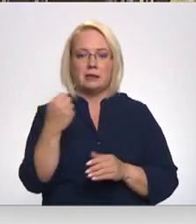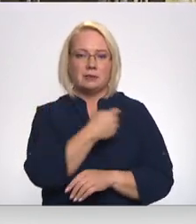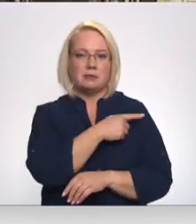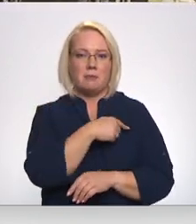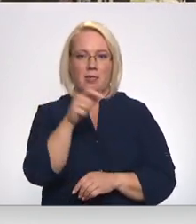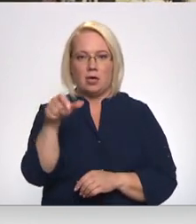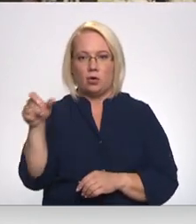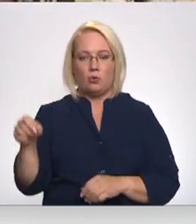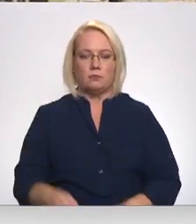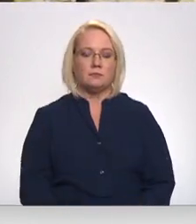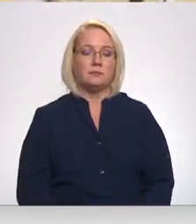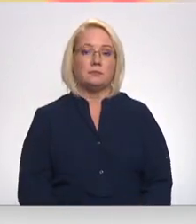Frenetels, Ivor Žipickis, Latvijas televīzija.